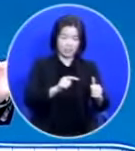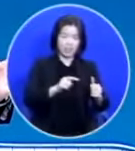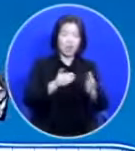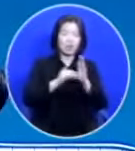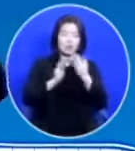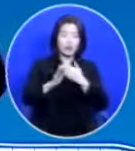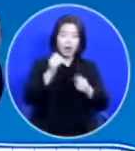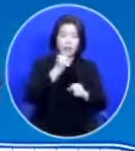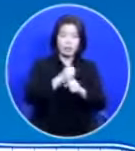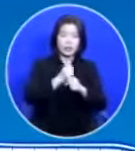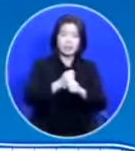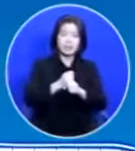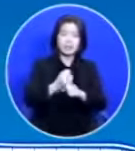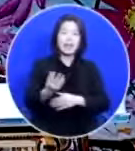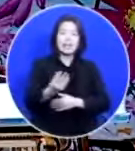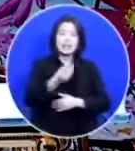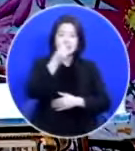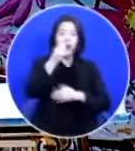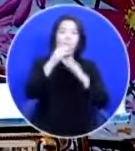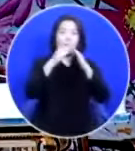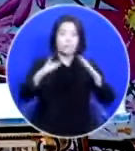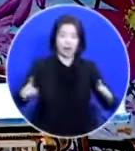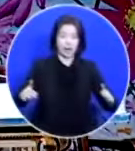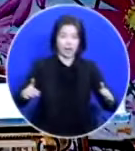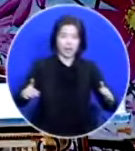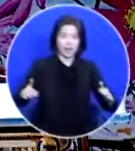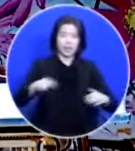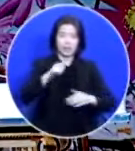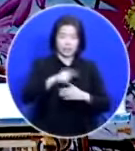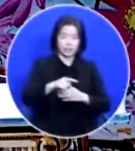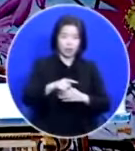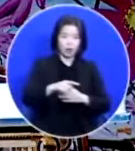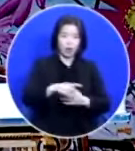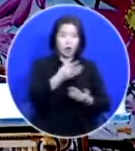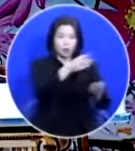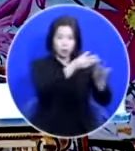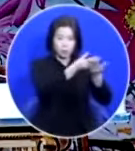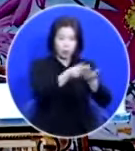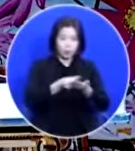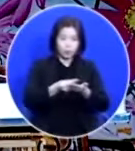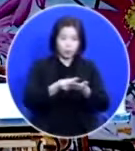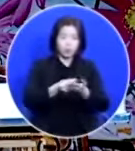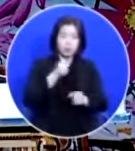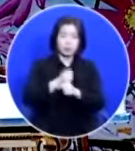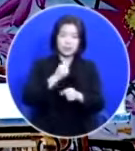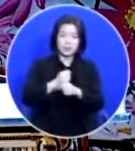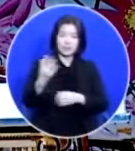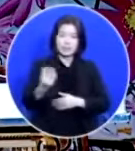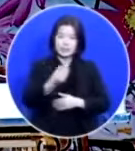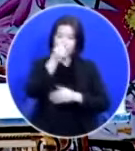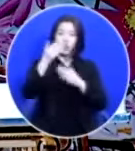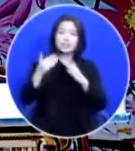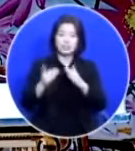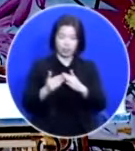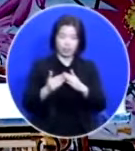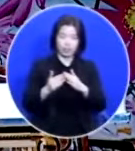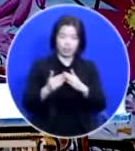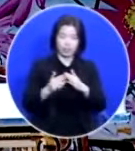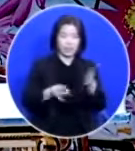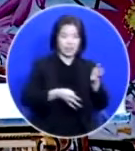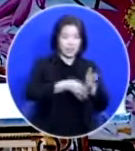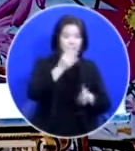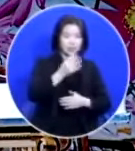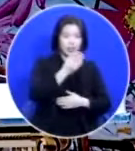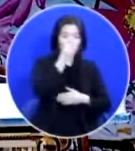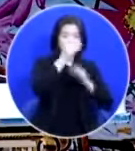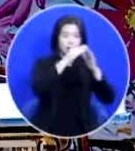그 성막을 가지고 건물로 지은 것이 성전입니다 그러니까 예루살렘 성막과 그